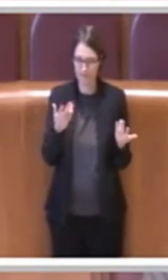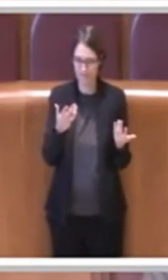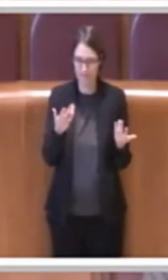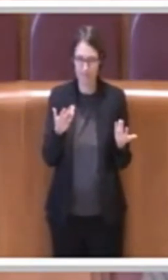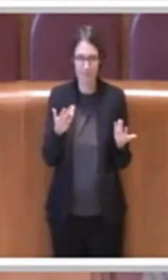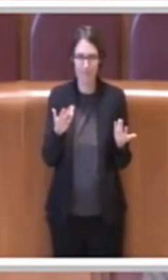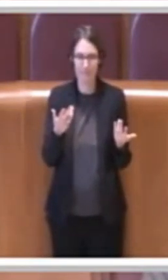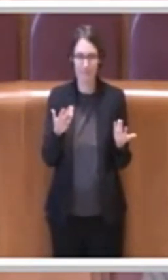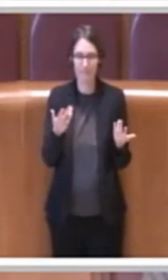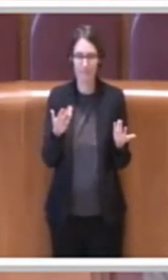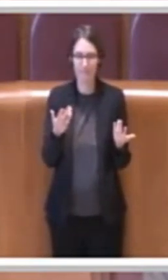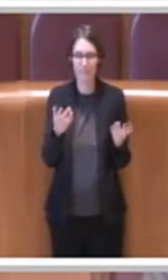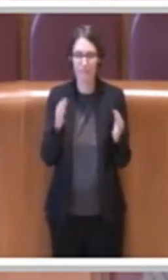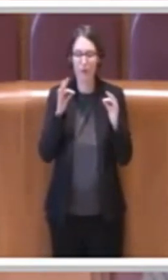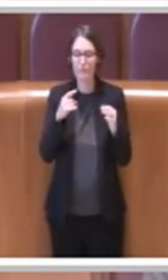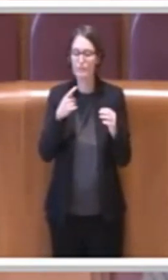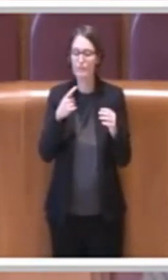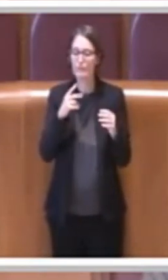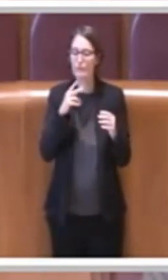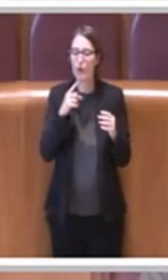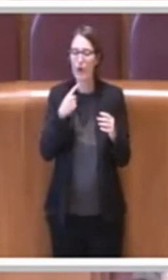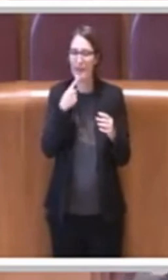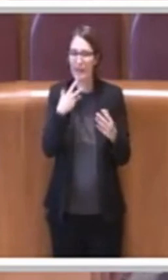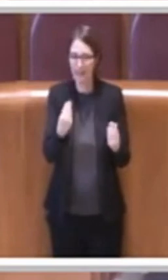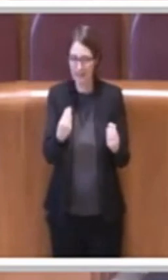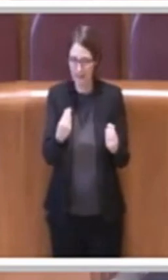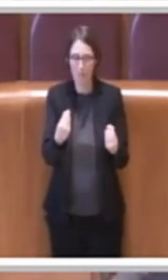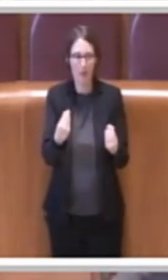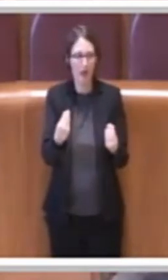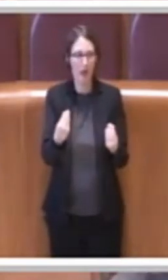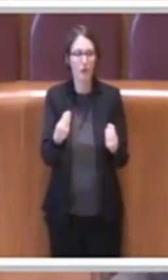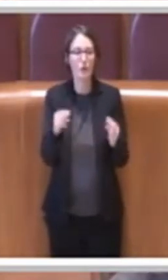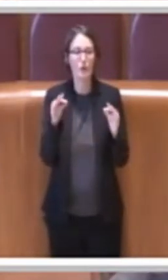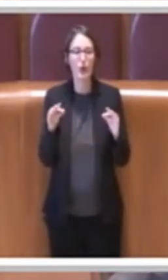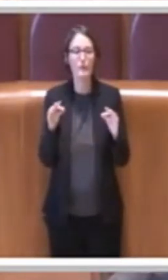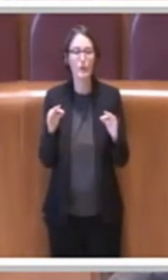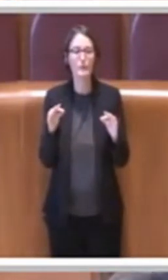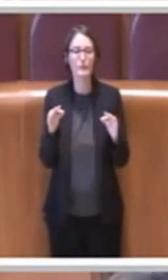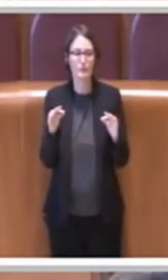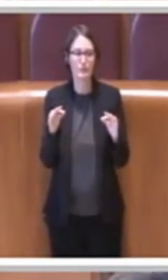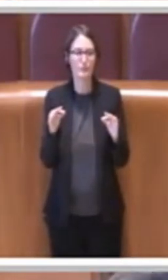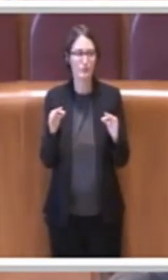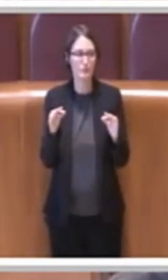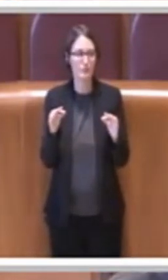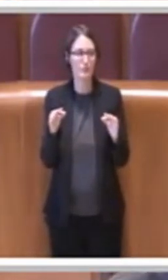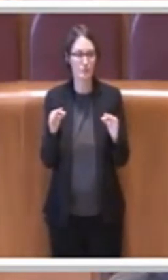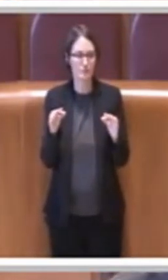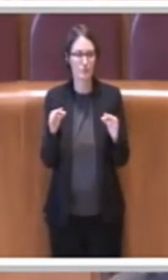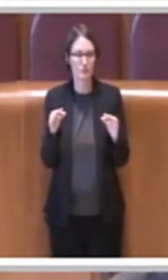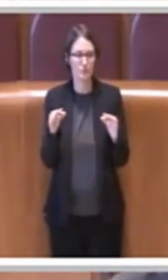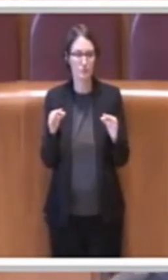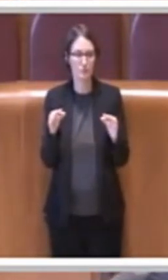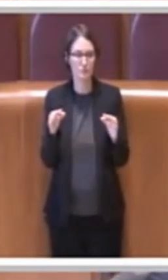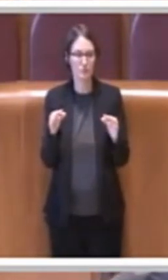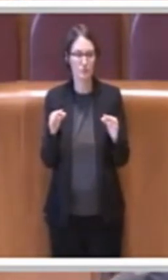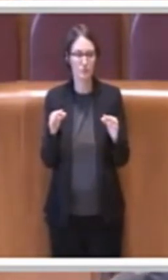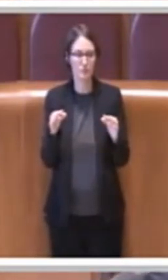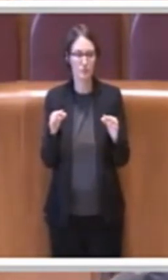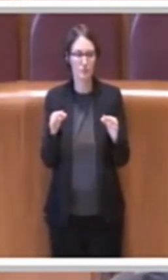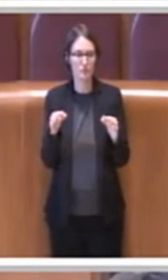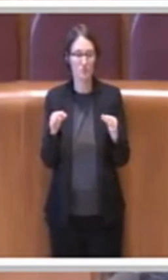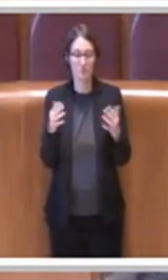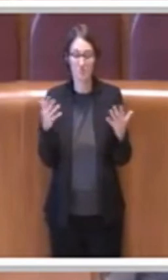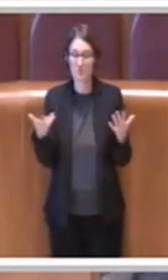Stiamo parlando di far fronte alla necessità di non interrompere un